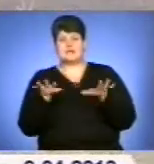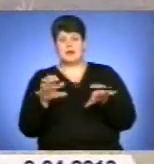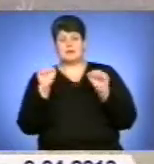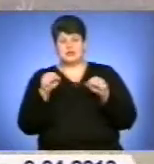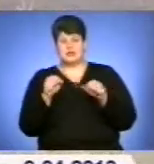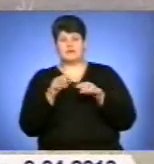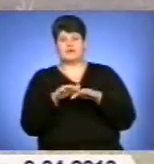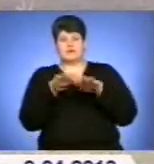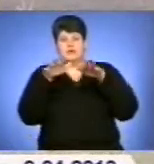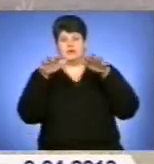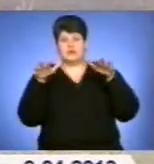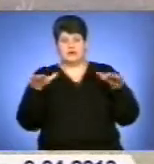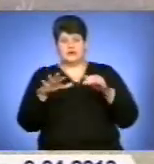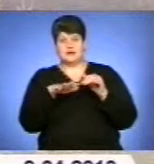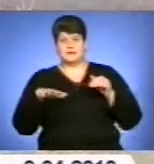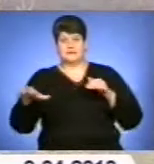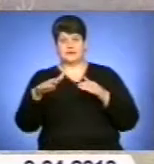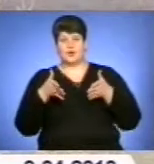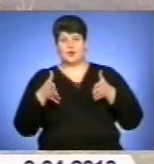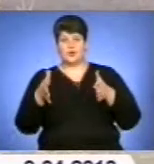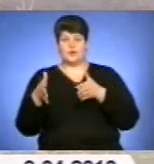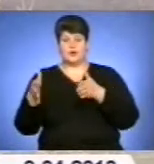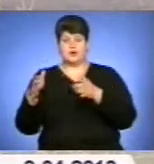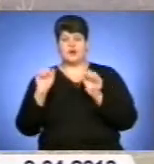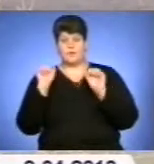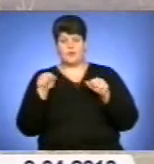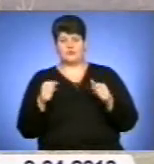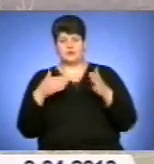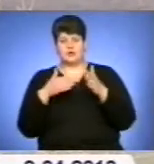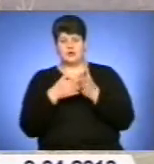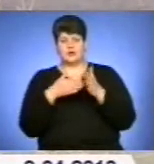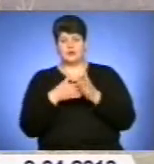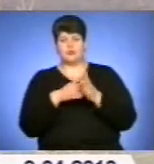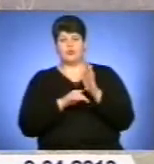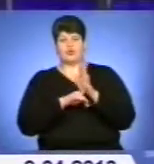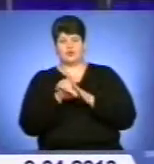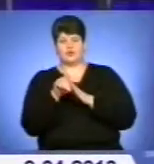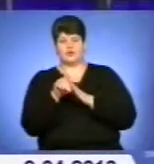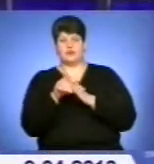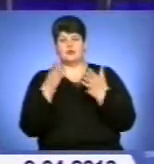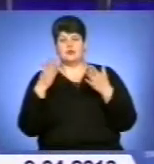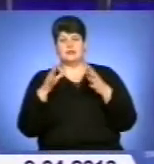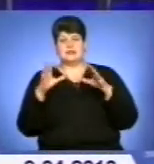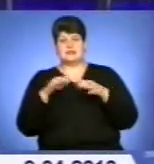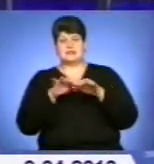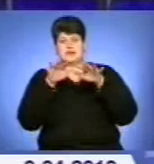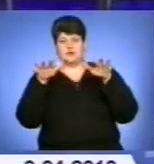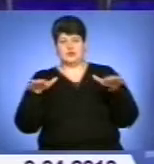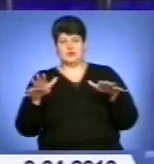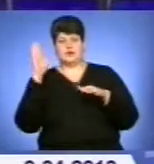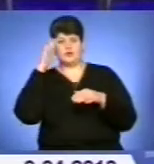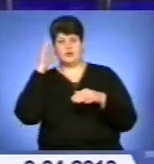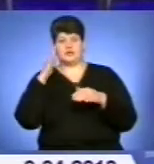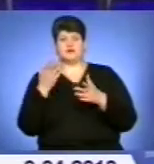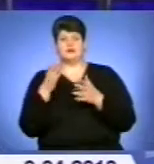затоплення заплав, сільгозугідь, а також прогнозують досягнення відміток початкового затоплення будинків та господарських споруд в окремих